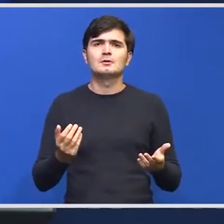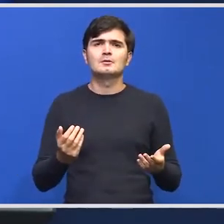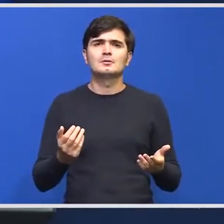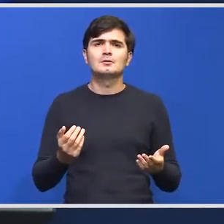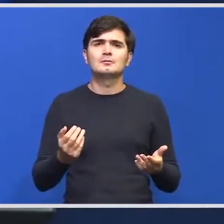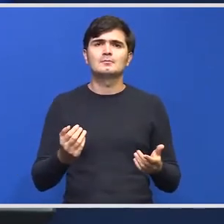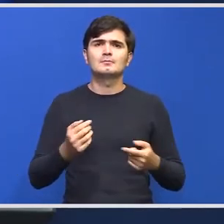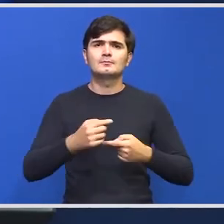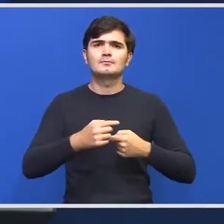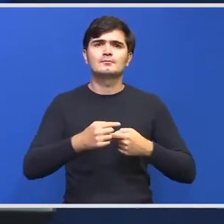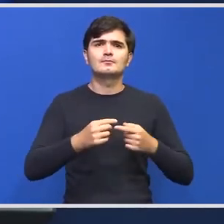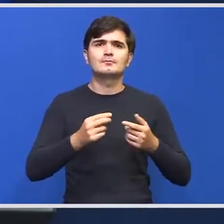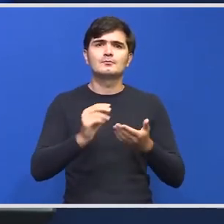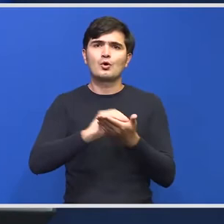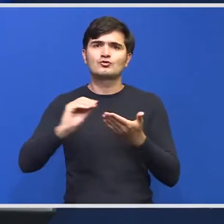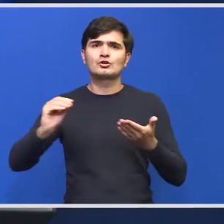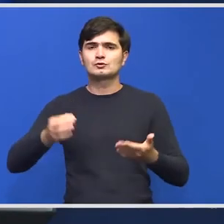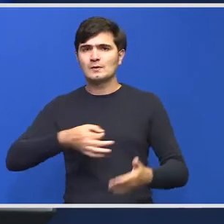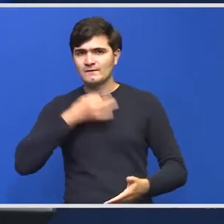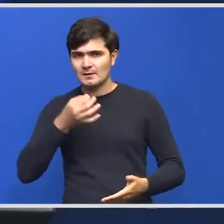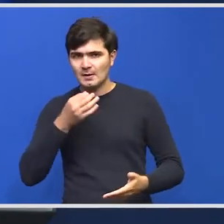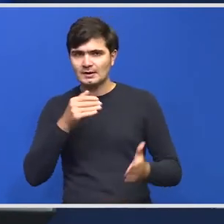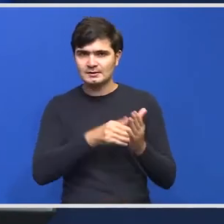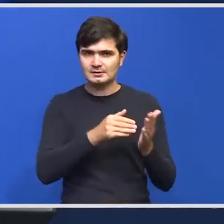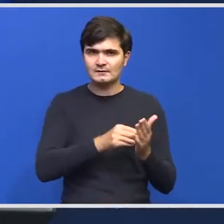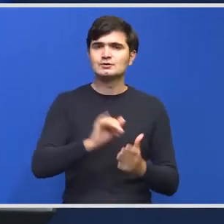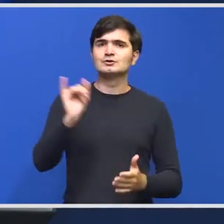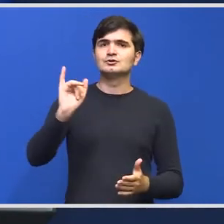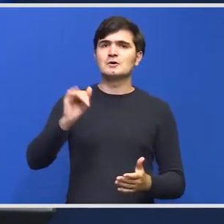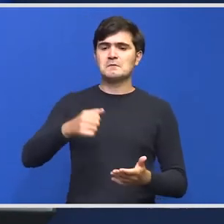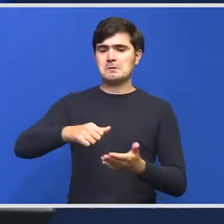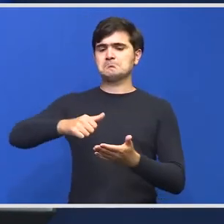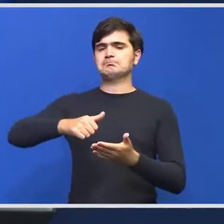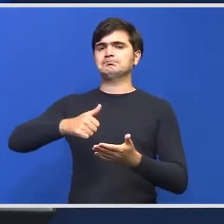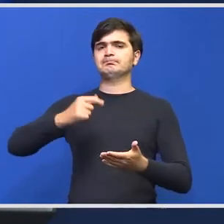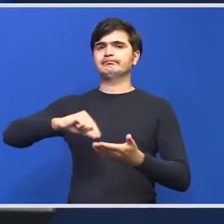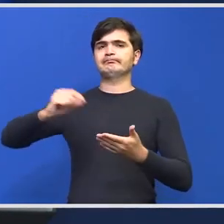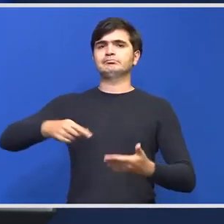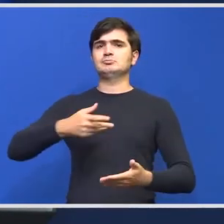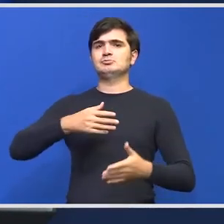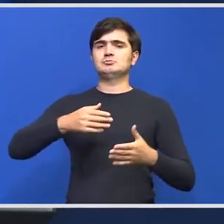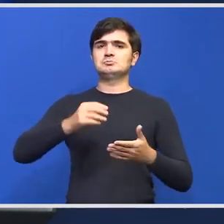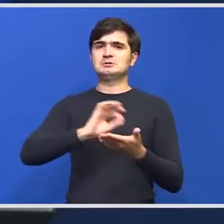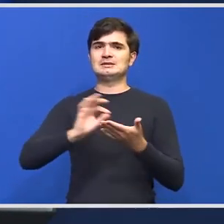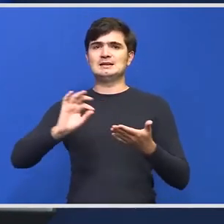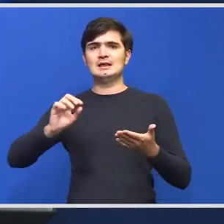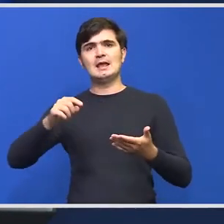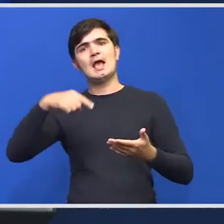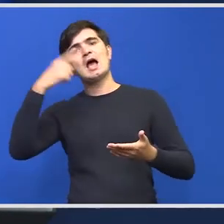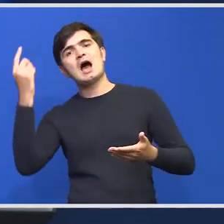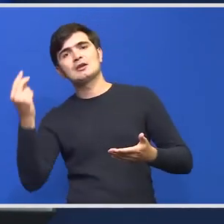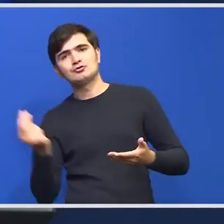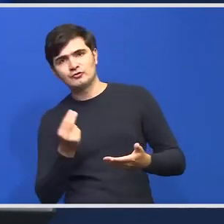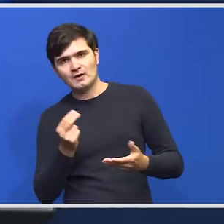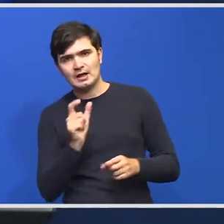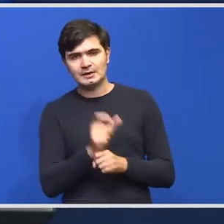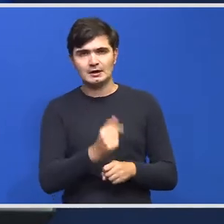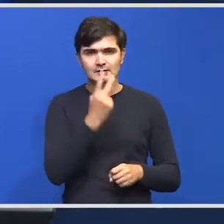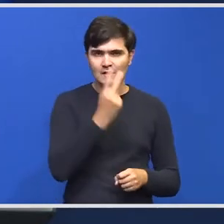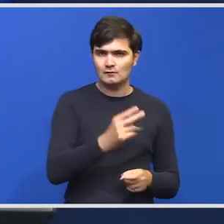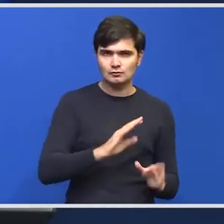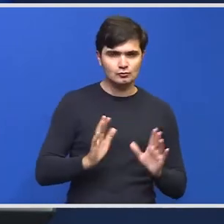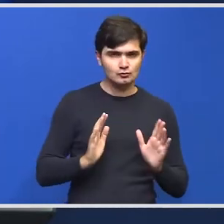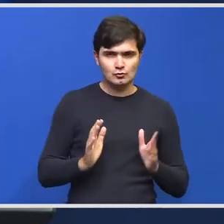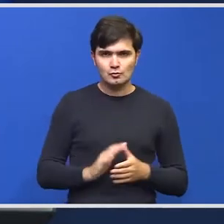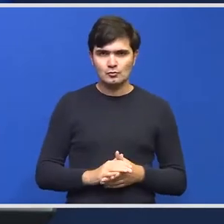sau procesului verbal în urma intervenției cineva să-și asume să scrie altceva decât ceea ce a văzut acolo